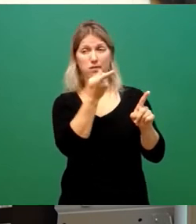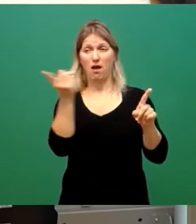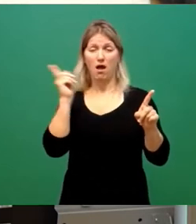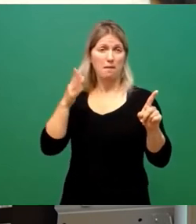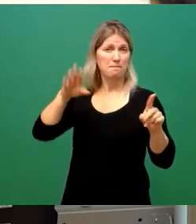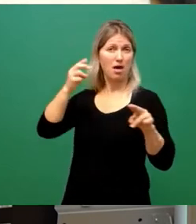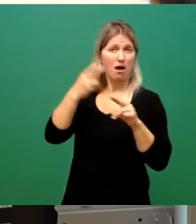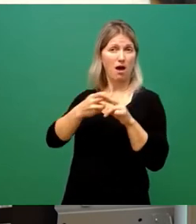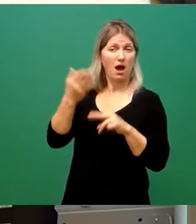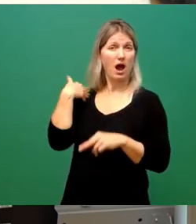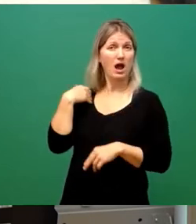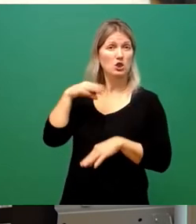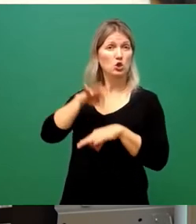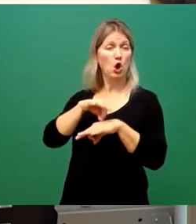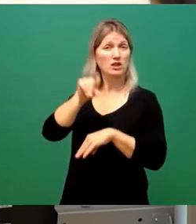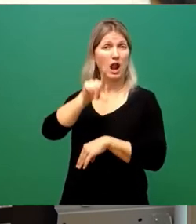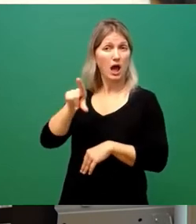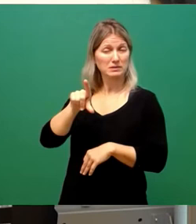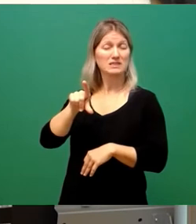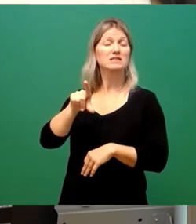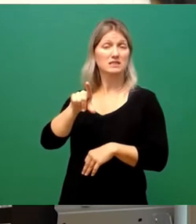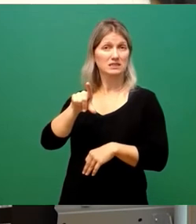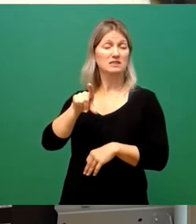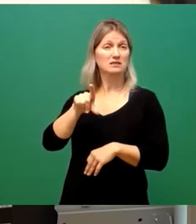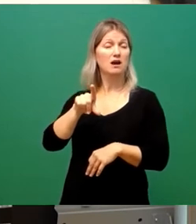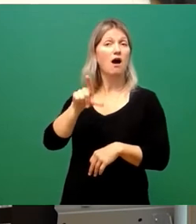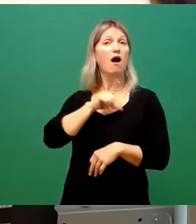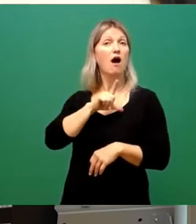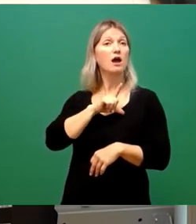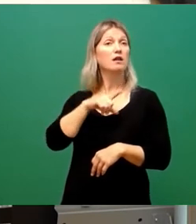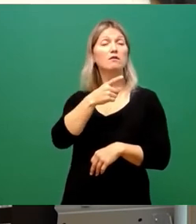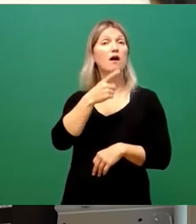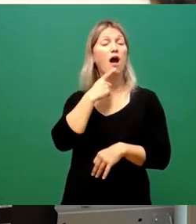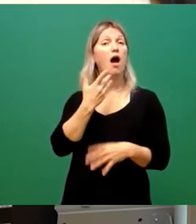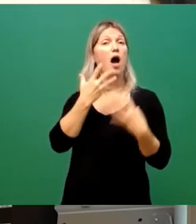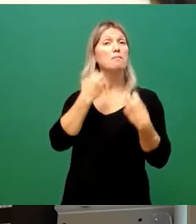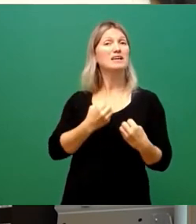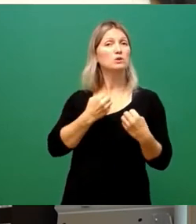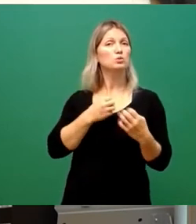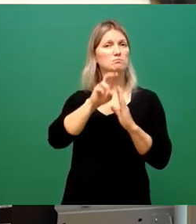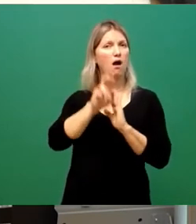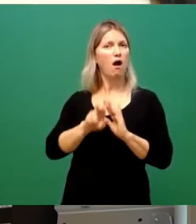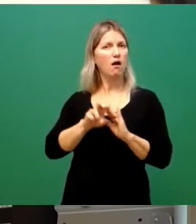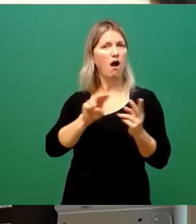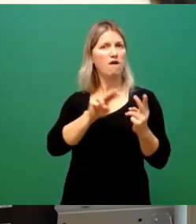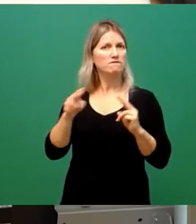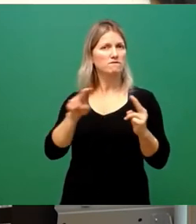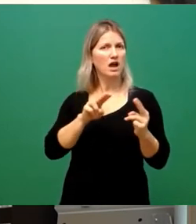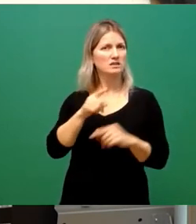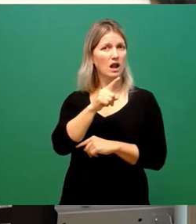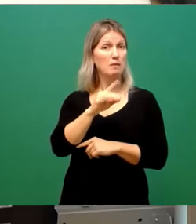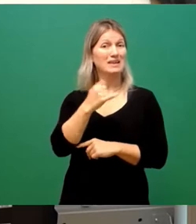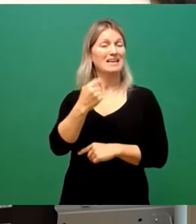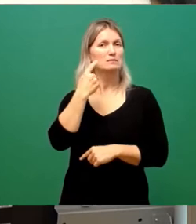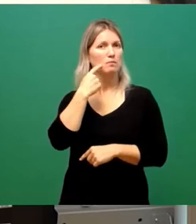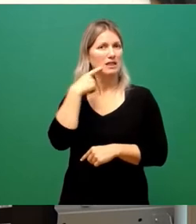Lahmes zu widersprechen oder sein Einvernehmen zu verweigern, er hat es mit einem Ermächtigungsparagrafen verwechselt. Und er lernt aber gerade, und Herr Lippmann, Sie sind